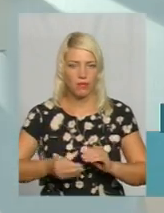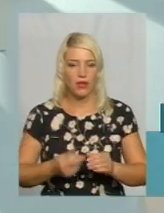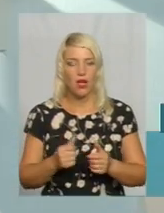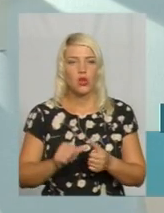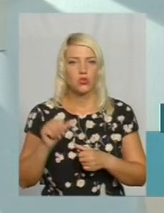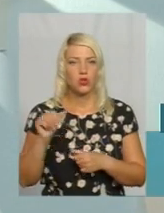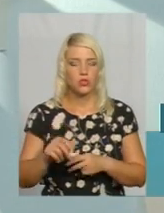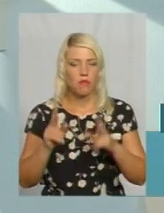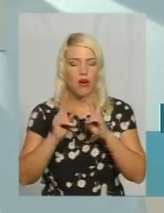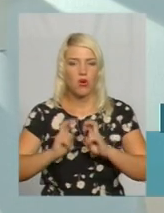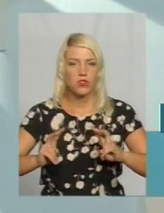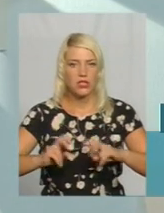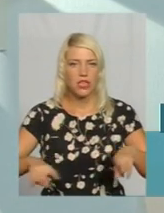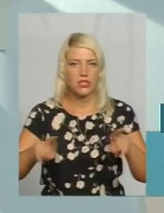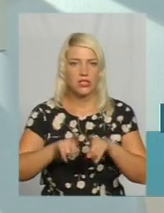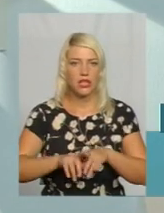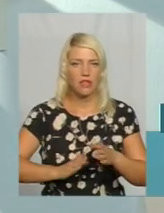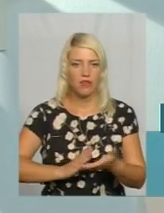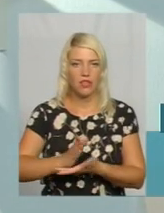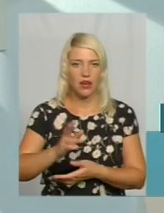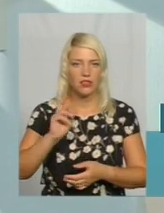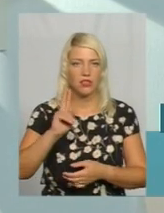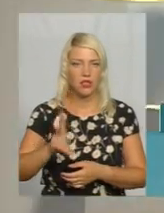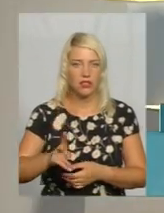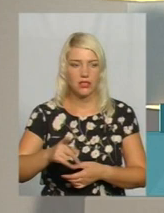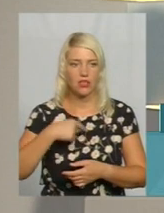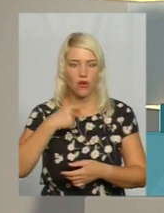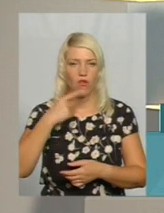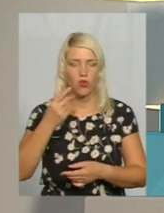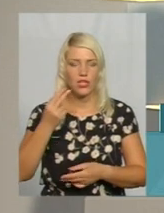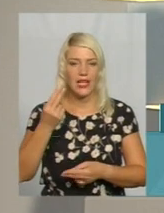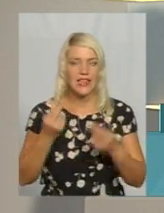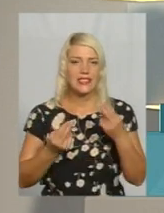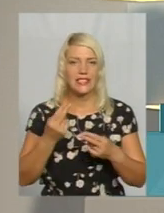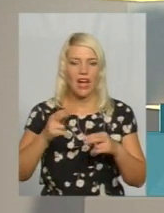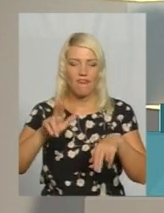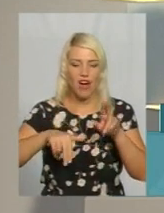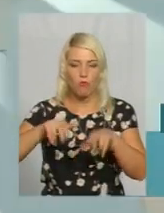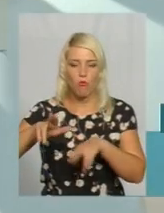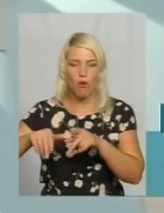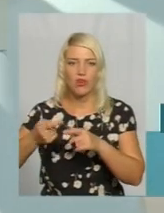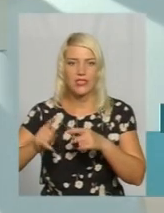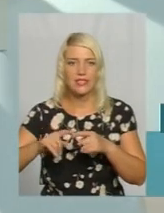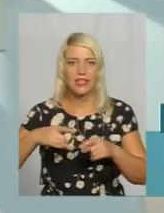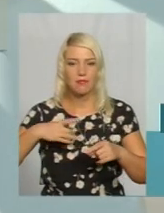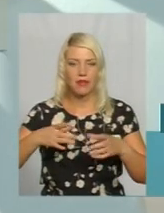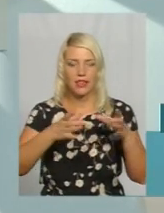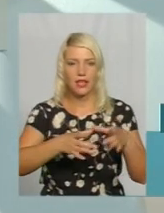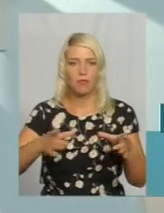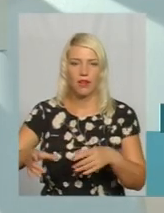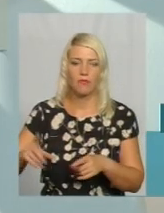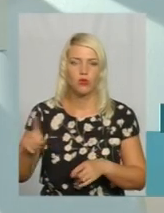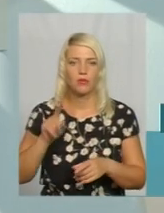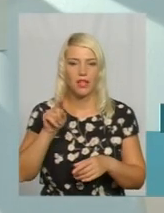такий варіант, я це називаю зафарбовування оцих білих плям, тобто, щоб там з'явився цифровий сигнал. Це